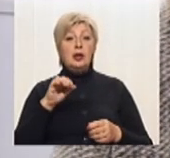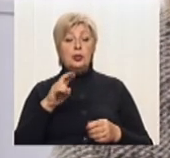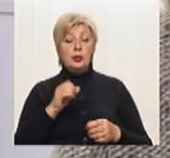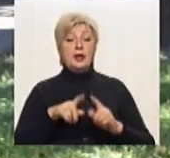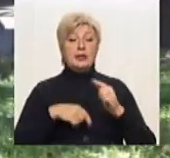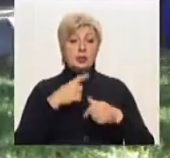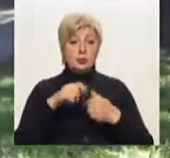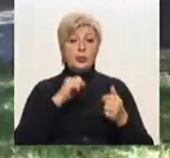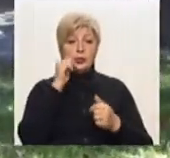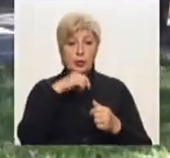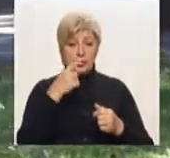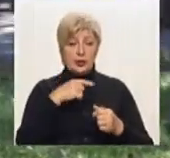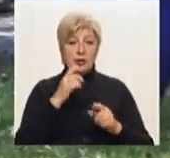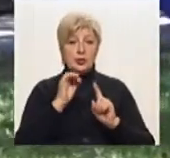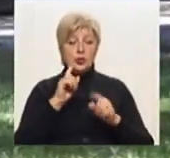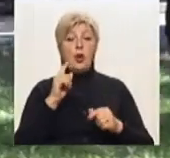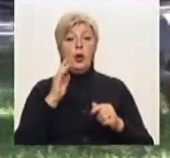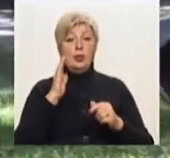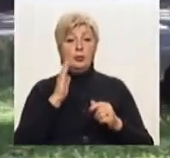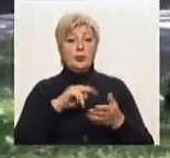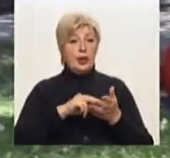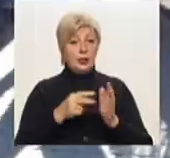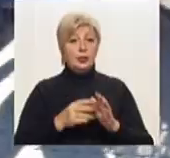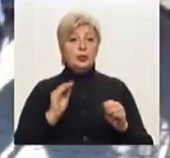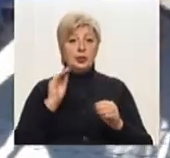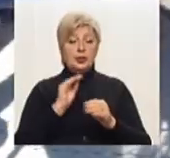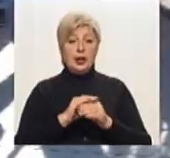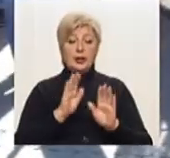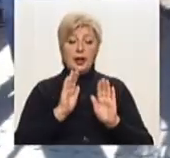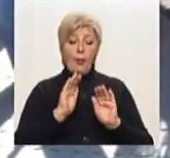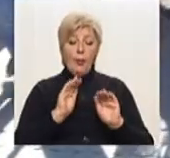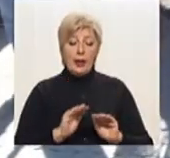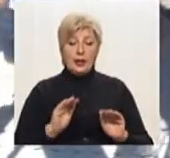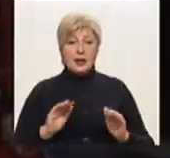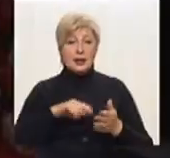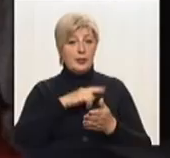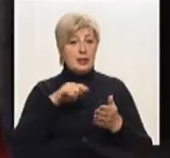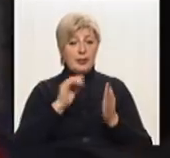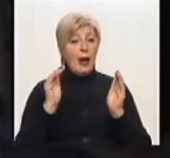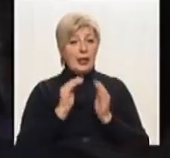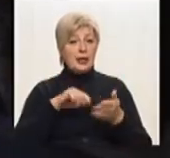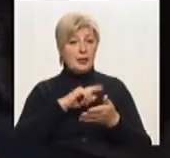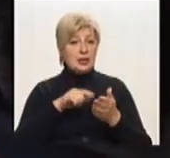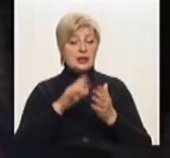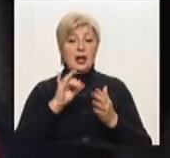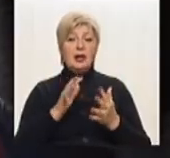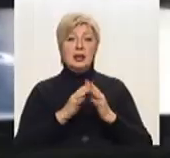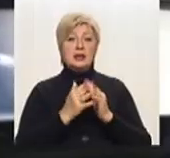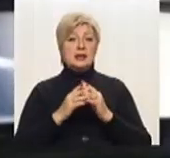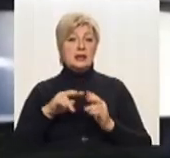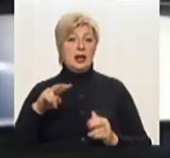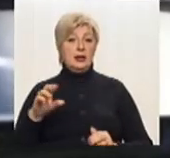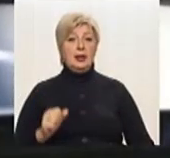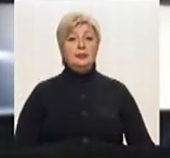до карти проведення профорієнтаційних заходів планують додати маленькі міста та села. Тетяна Загора, Анастасія Шапувалова,